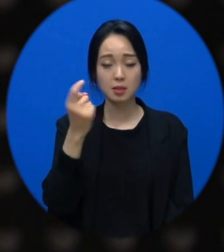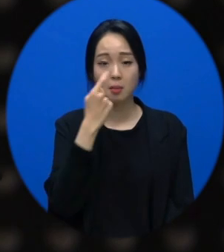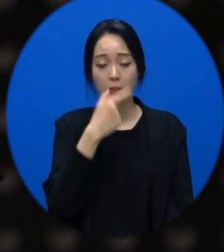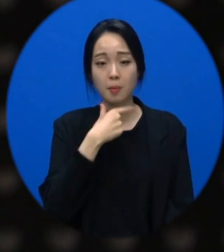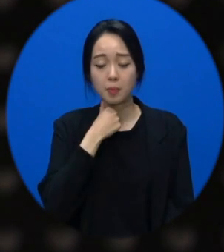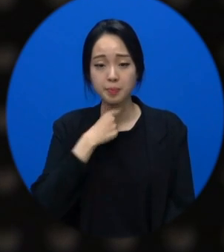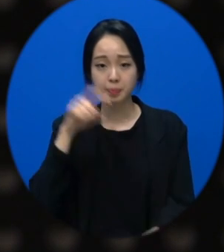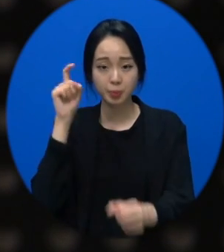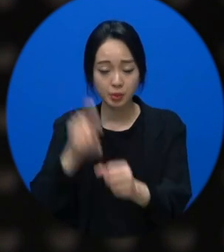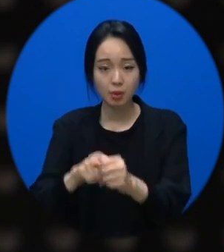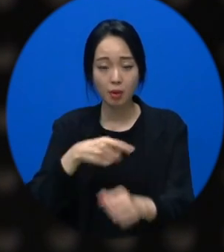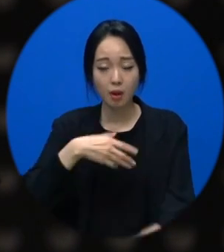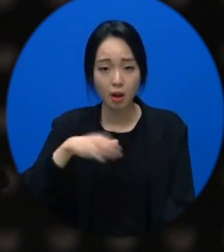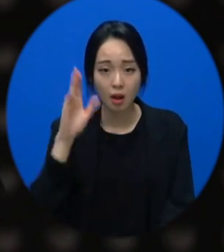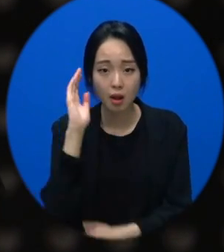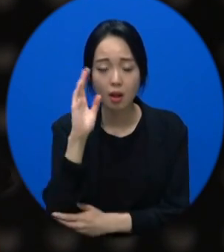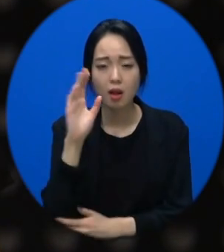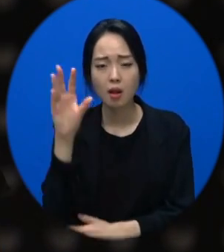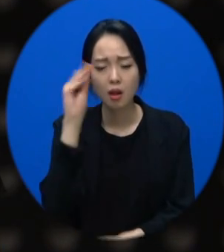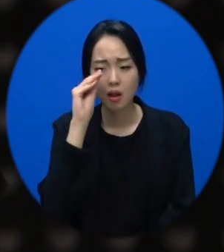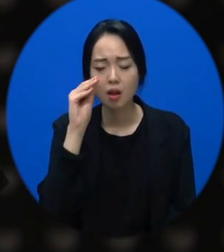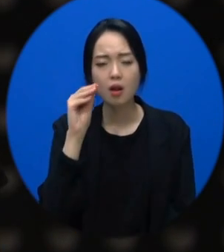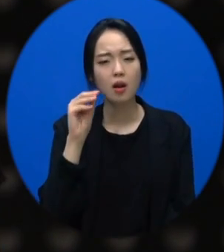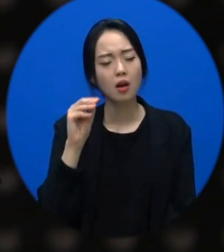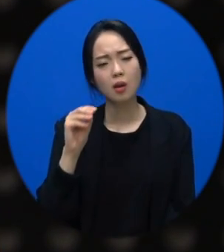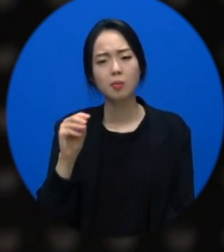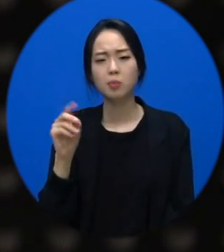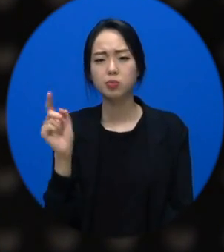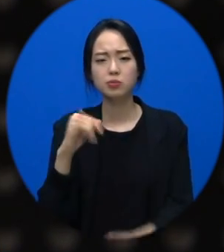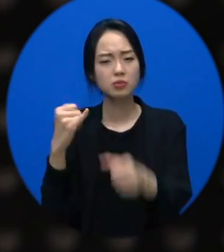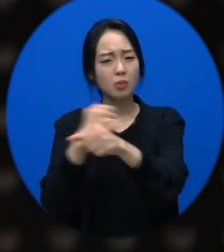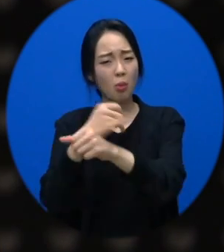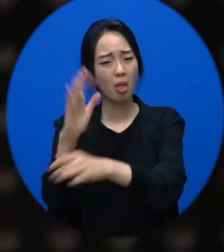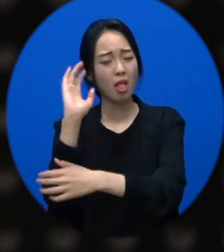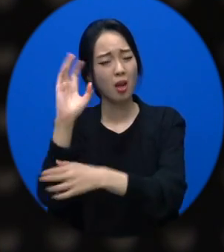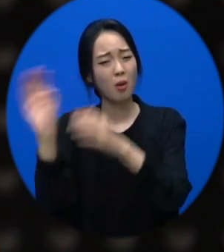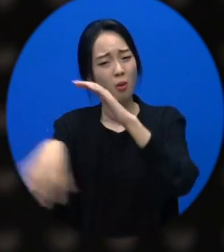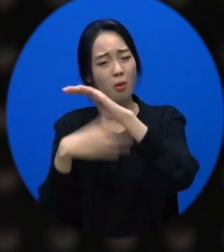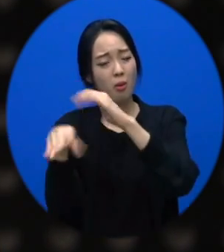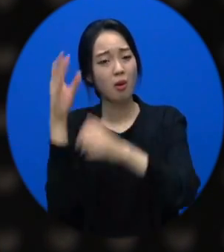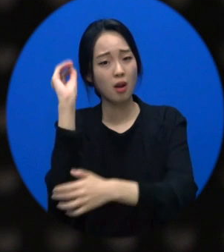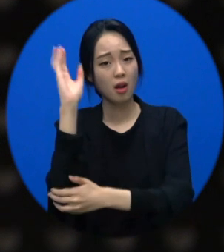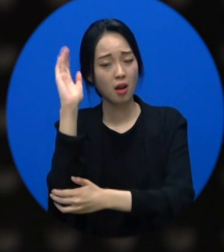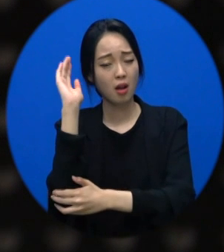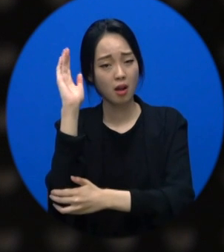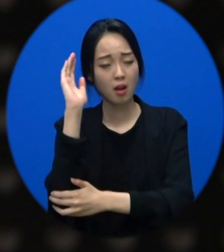얘기만 하든가 아니면 반대도 가능하겠죠. 그러면 조용히 일어나서 나가세요.